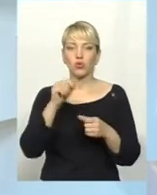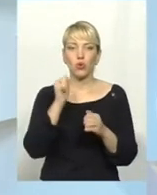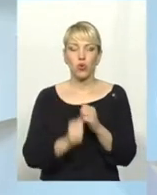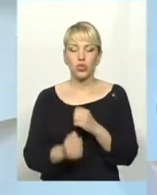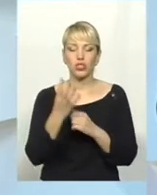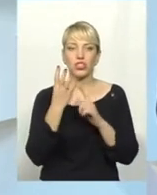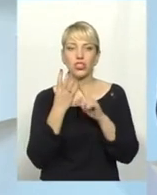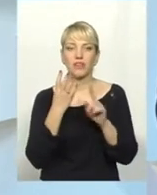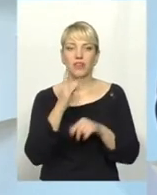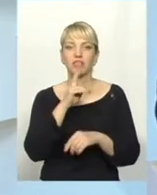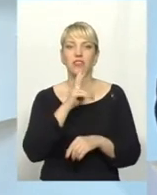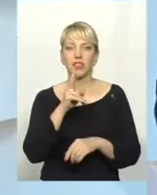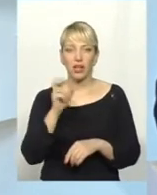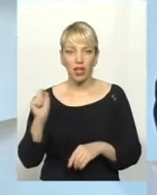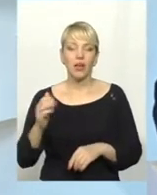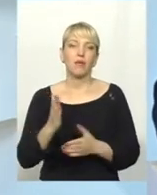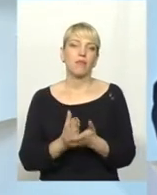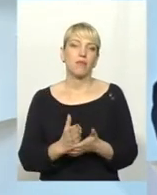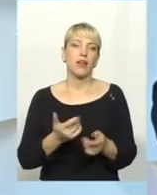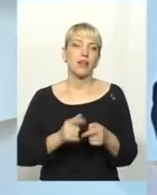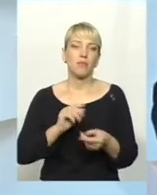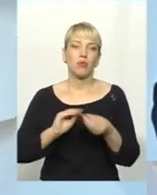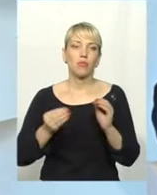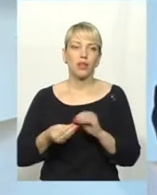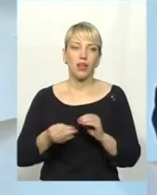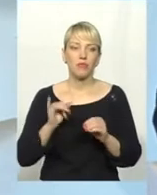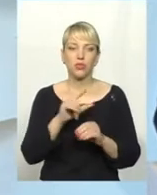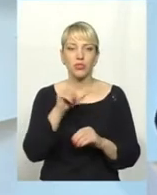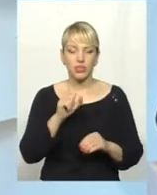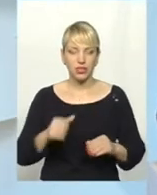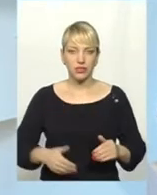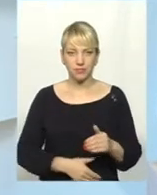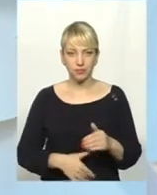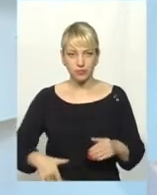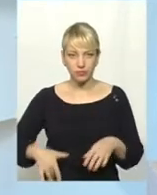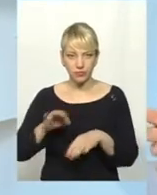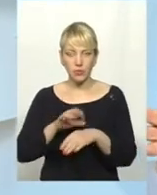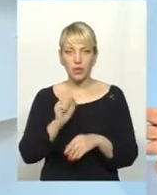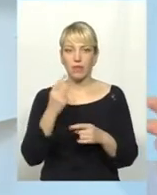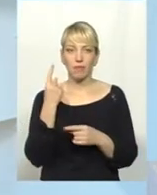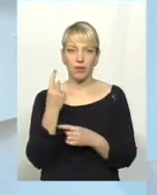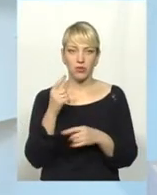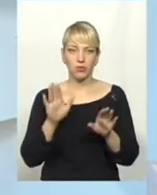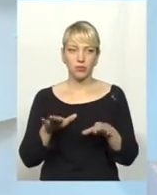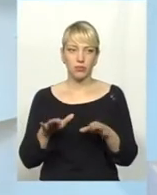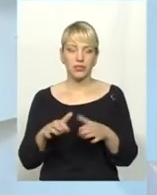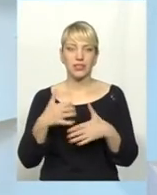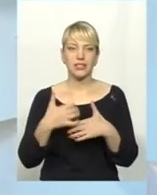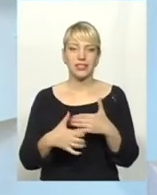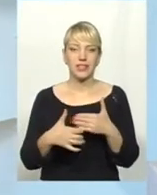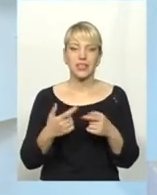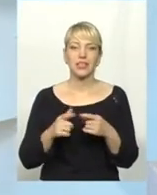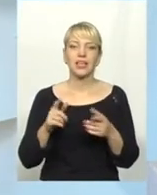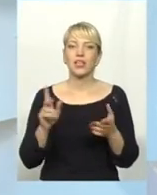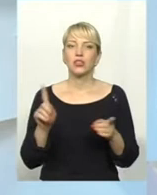жінка має проблеми з реалізацією своєї репродуктивної функції. А на першому місці серед чинників, які